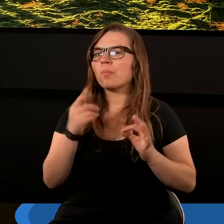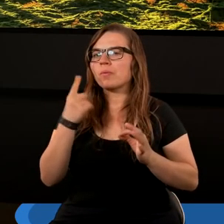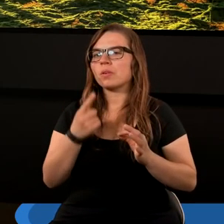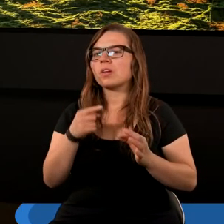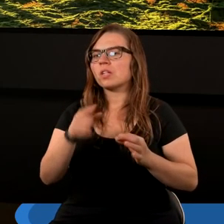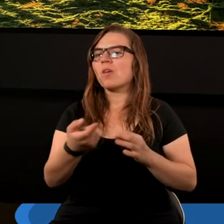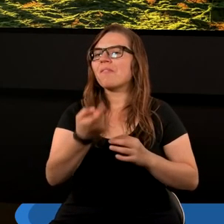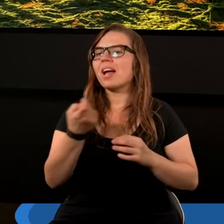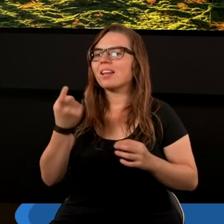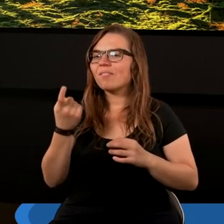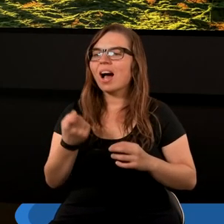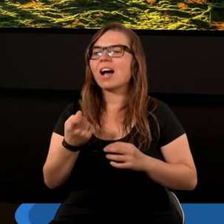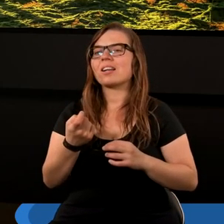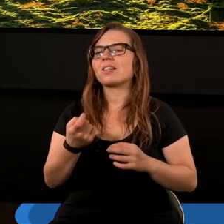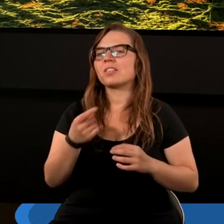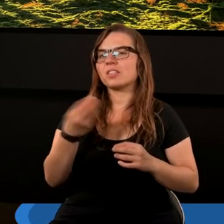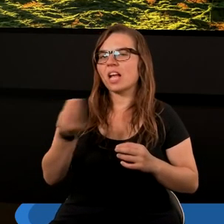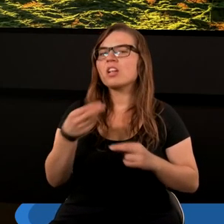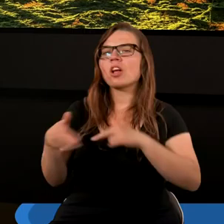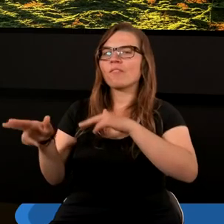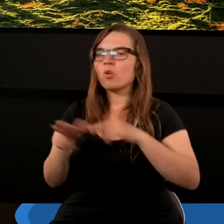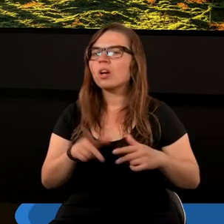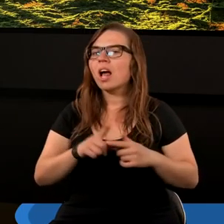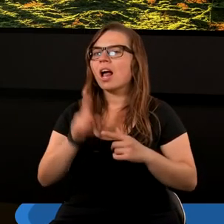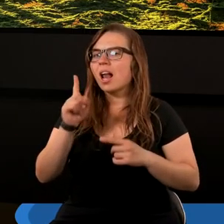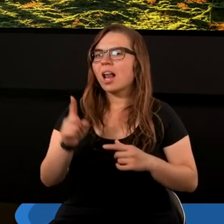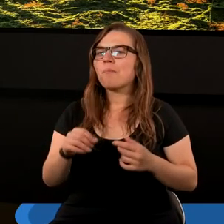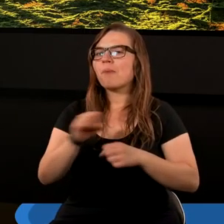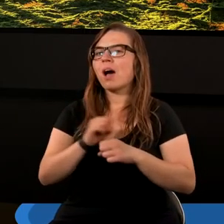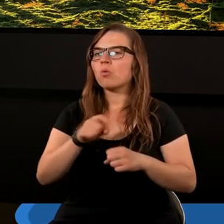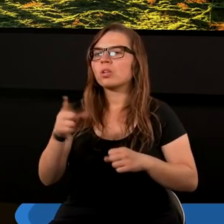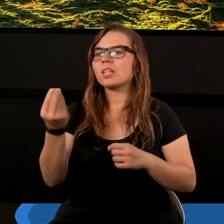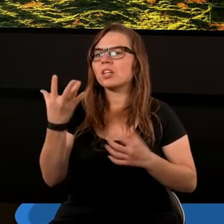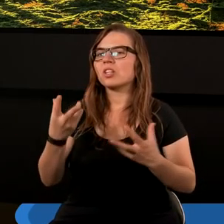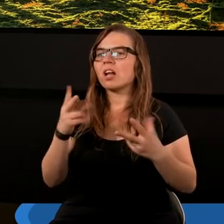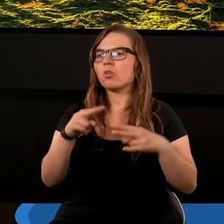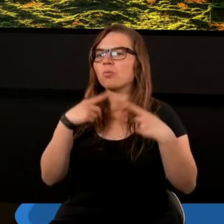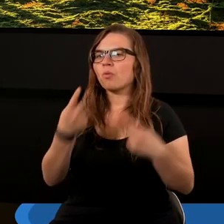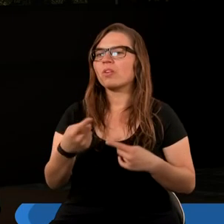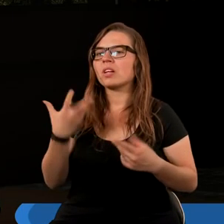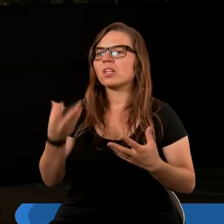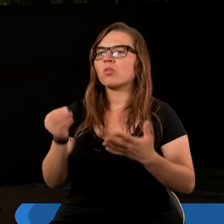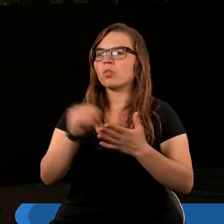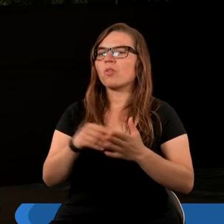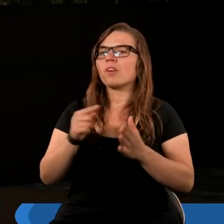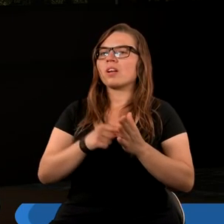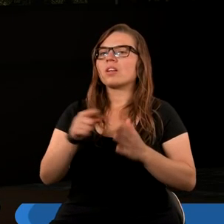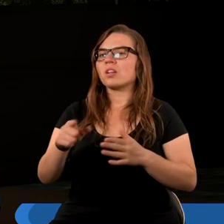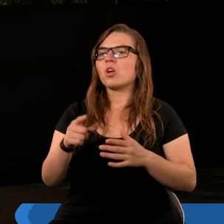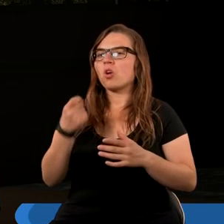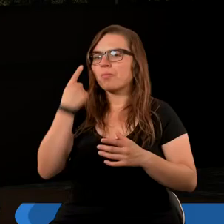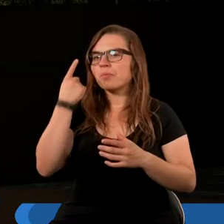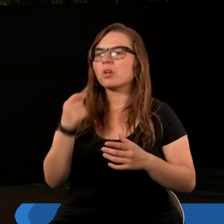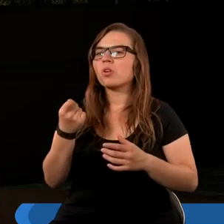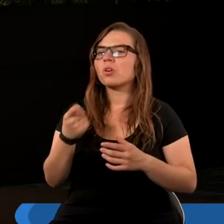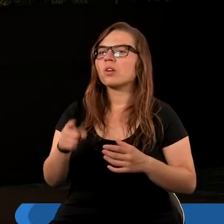do tego wezwania jeszcze wrócimy. Ale Małgosiu, ty jeszcze chciałaś coś uzupełnić. Ja chciałam dodać, bo też mi się od